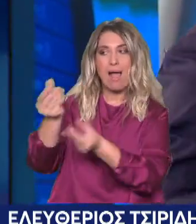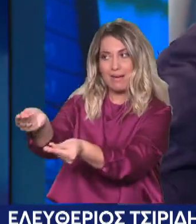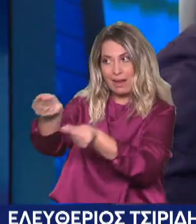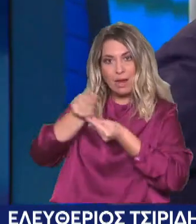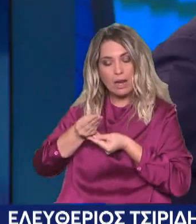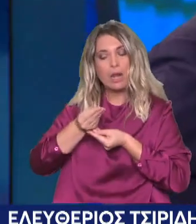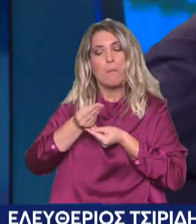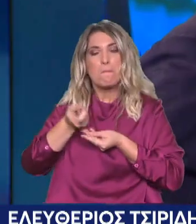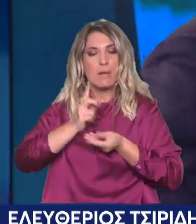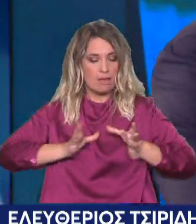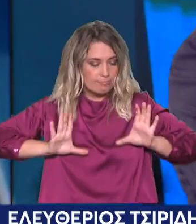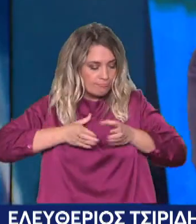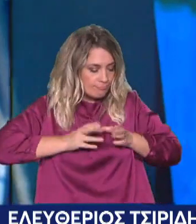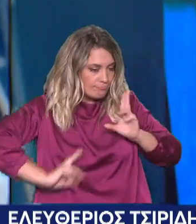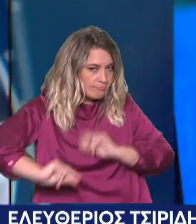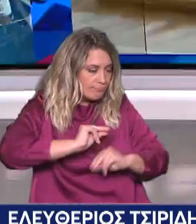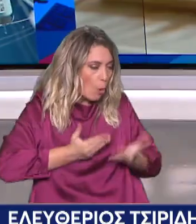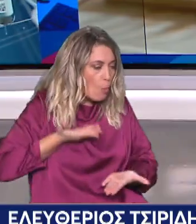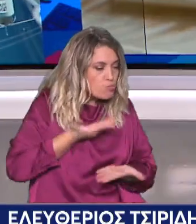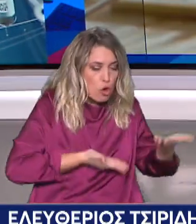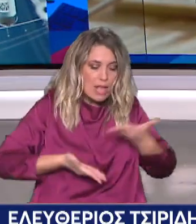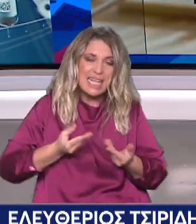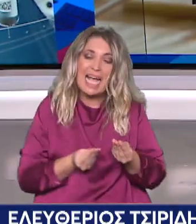Θα επιλέγει ο εγχειρητής, αλλά θα έχει πρόταση.